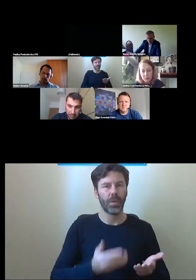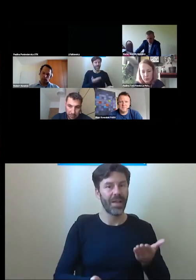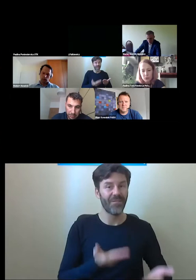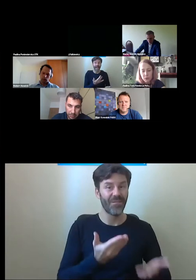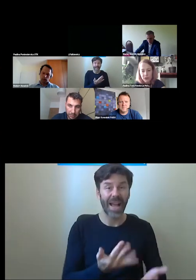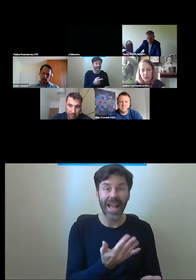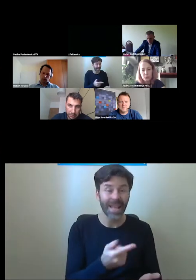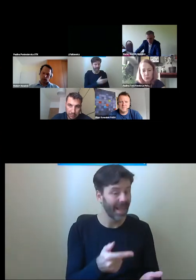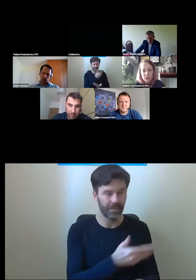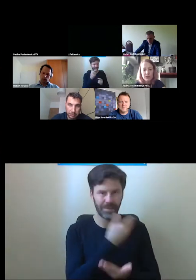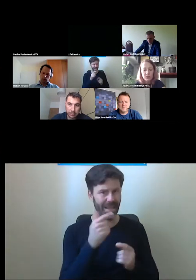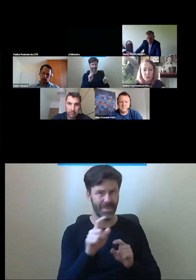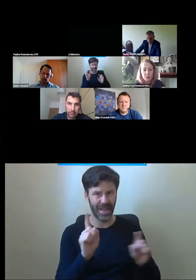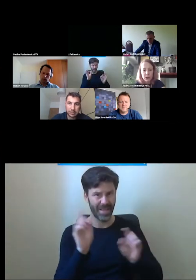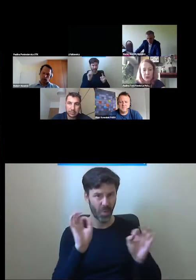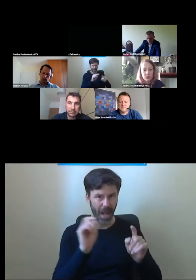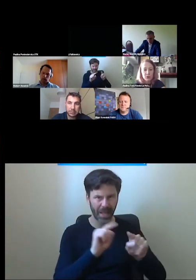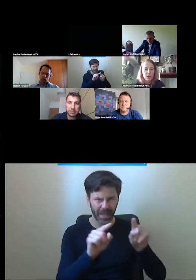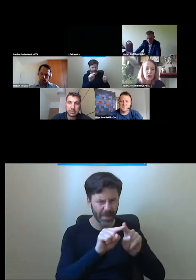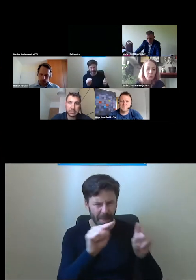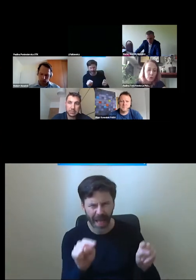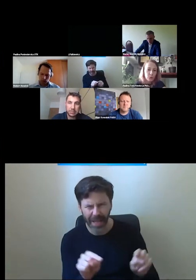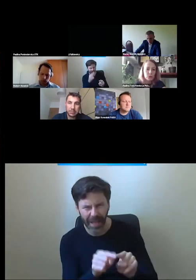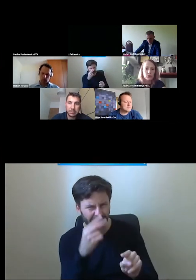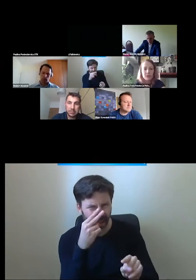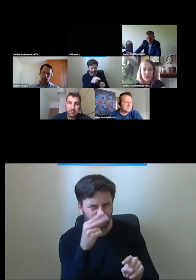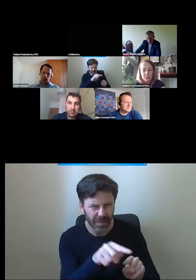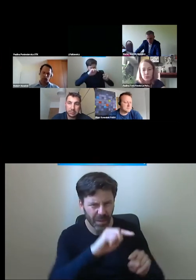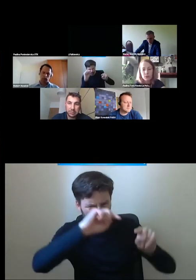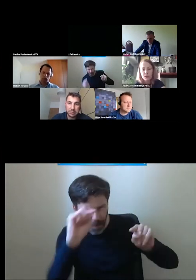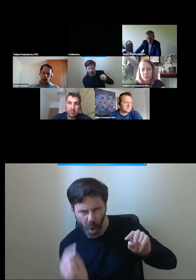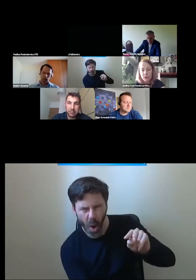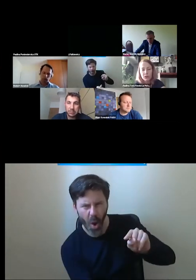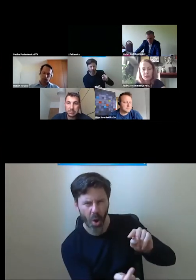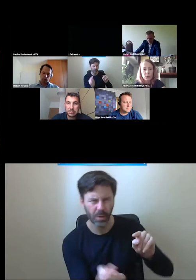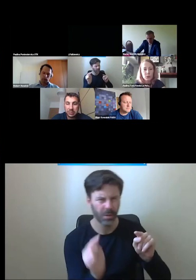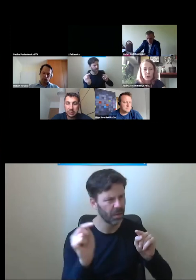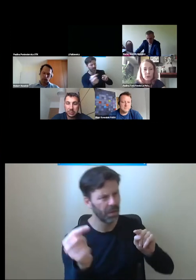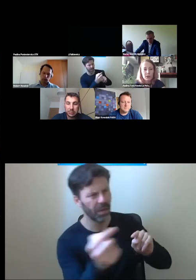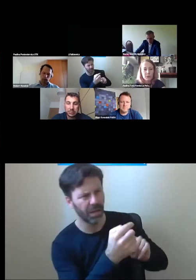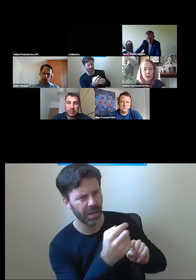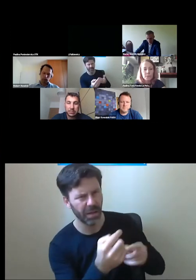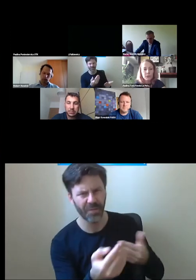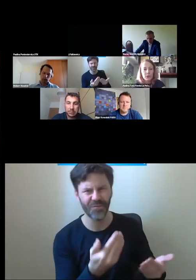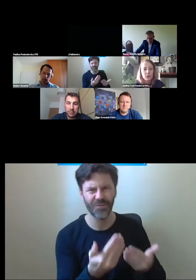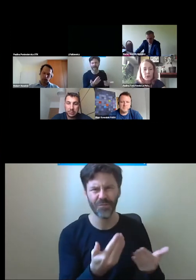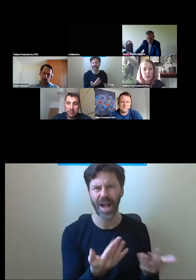tam jakąś plakietką producenta, która pojawia się gdzieś pod podnośnikiem, za podnośnikiem, pod pokrowcem. Także osoba